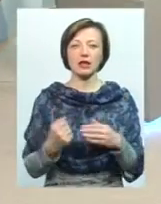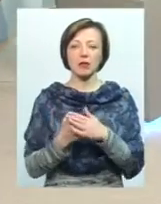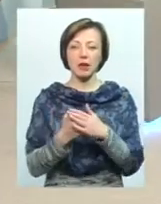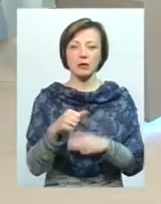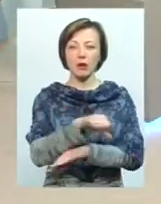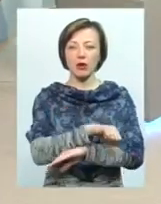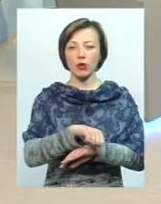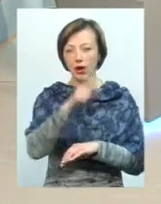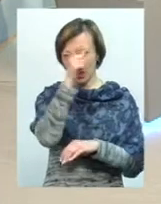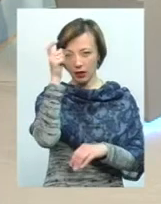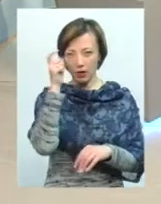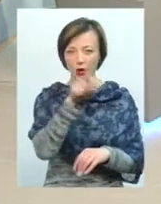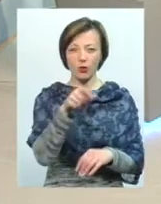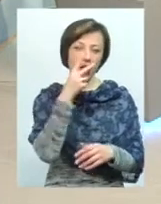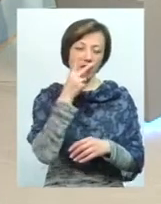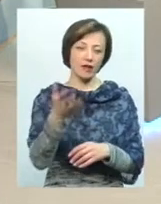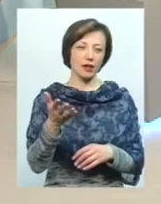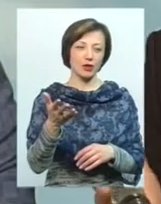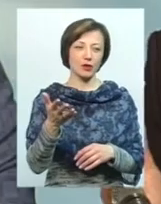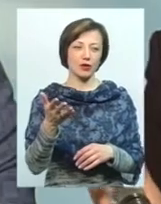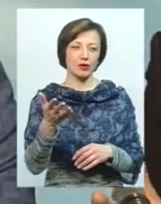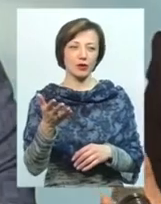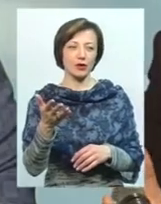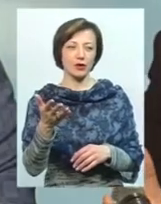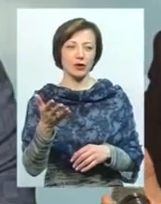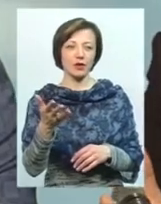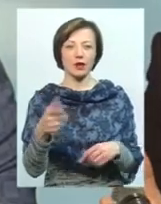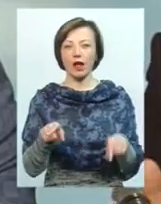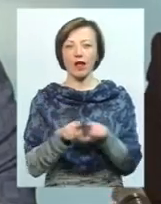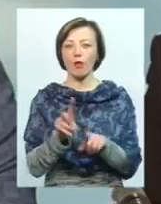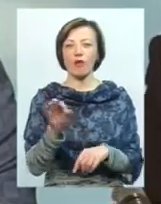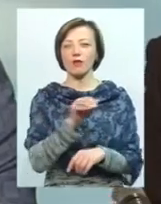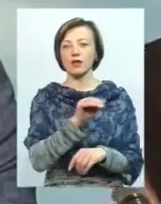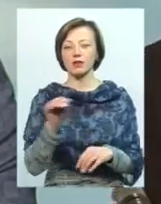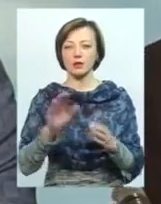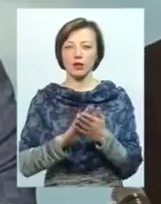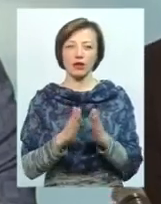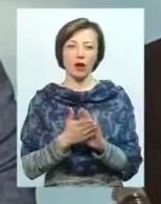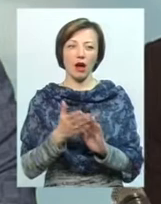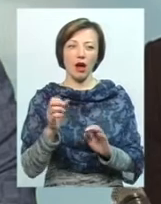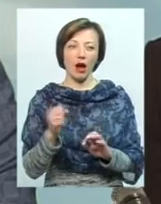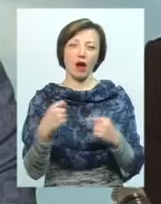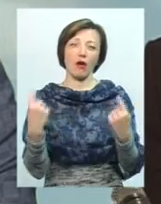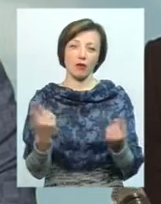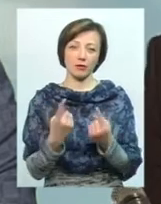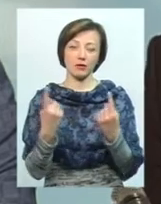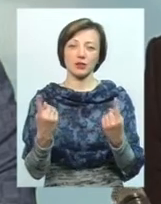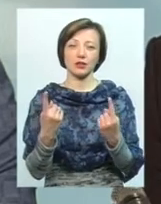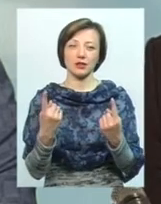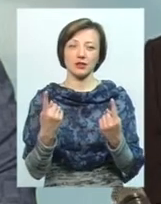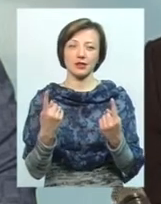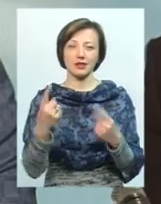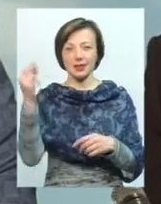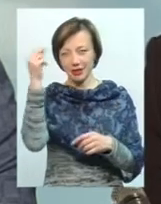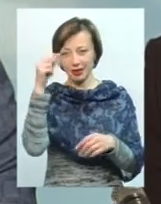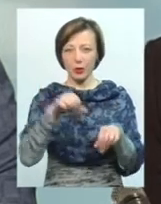академії. Там людей видно, коли вони в такій неформальній обстановці. А класичні, як кажуть, заняття,